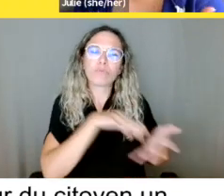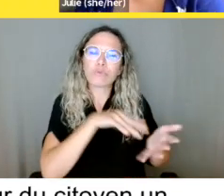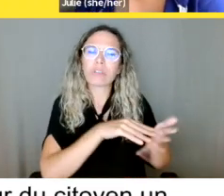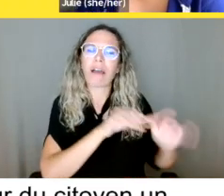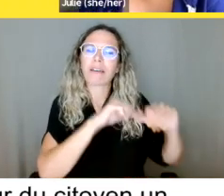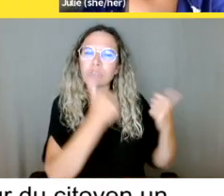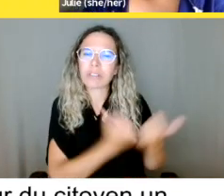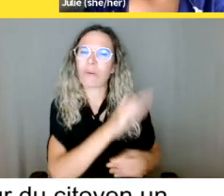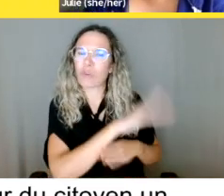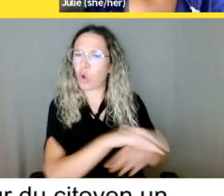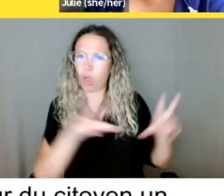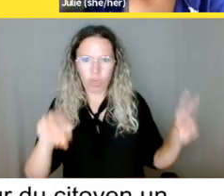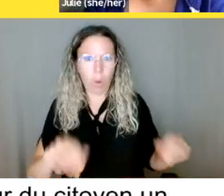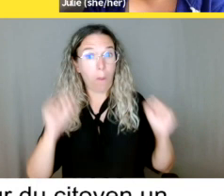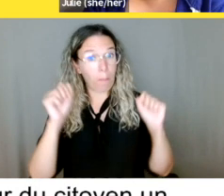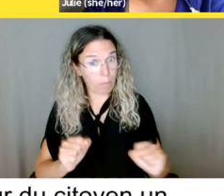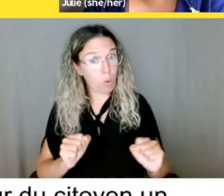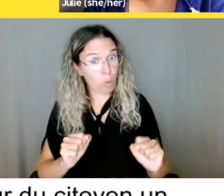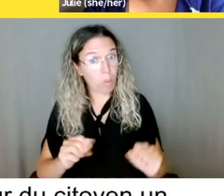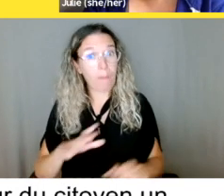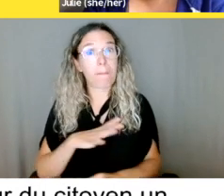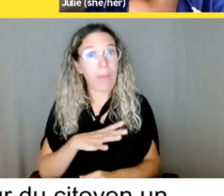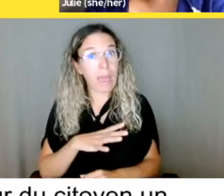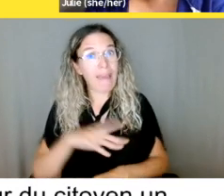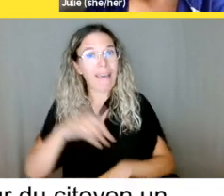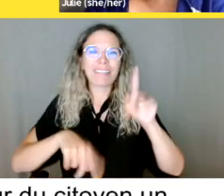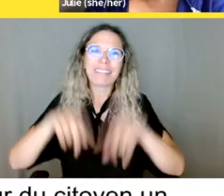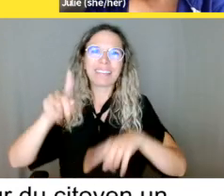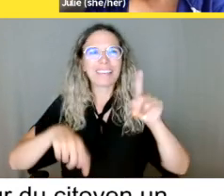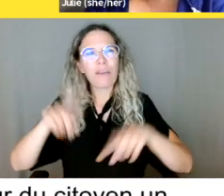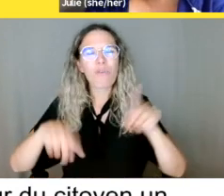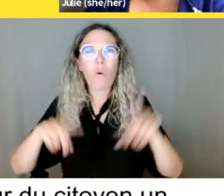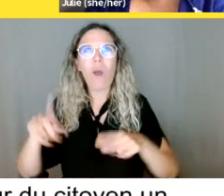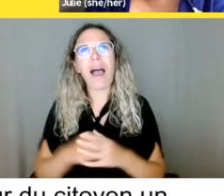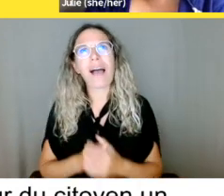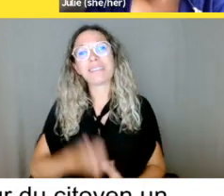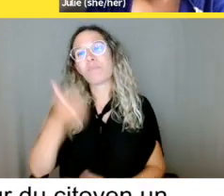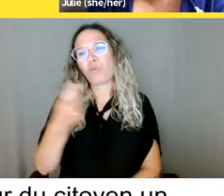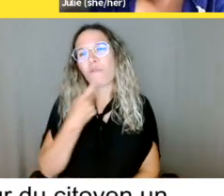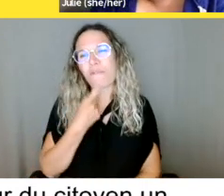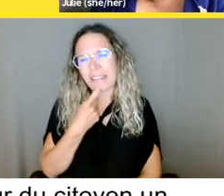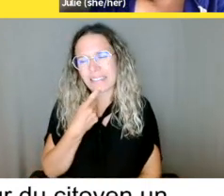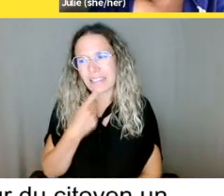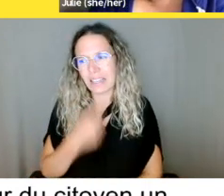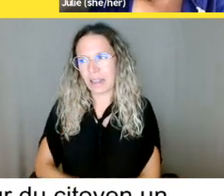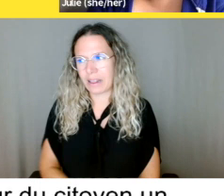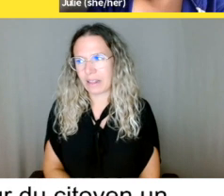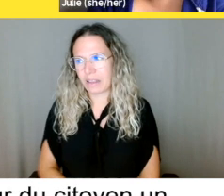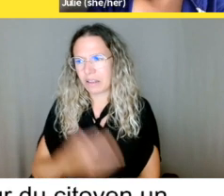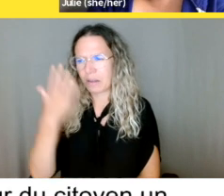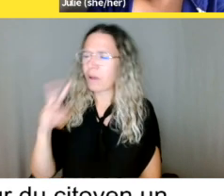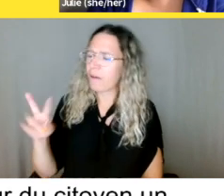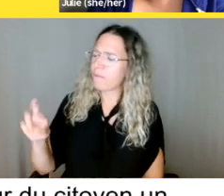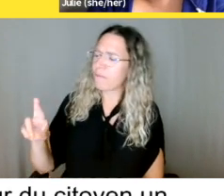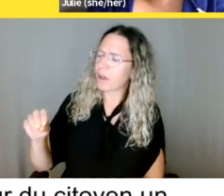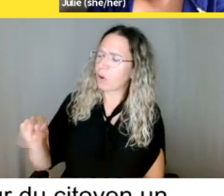facile. Je ne sais pas, Véronique, si les MCA offrent des services de soutien aux personnes qui